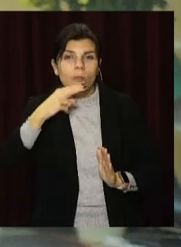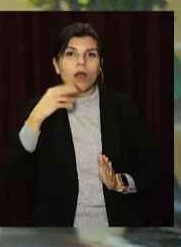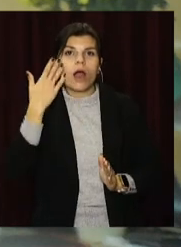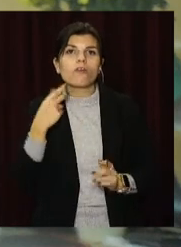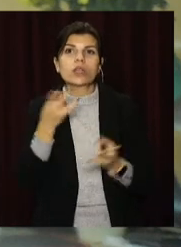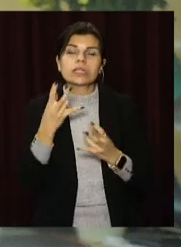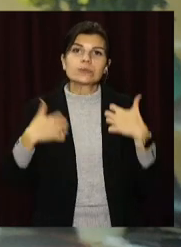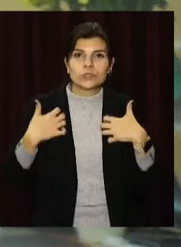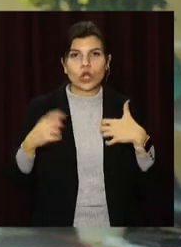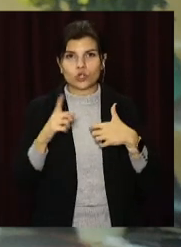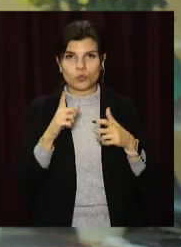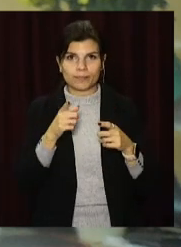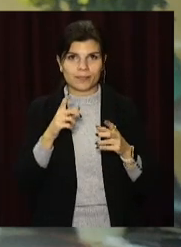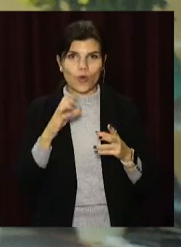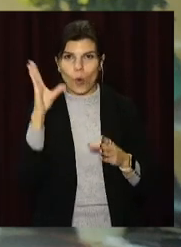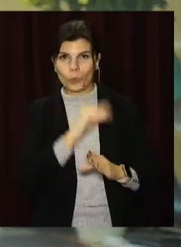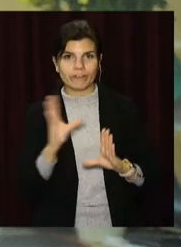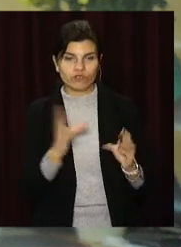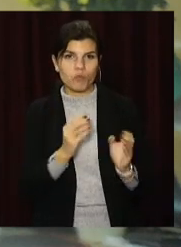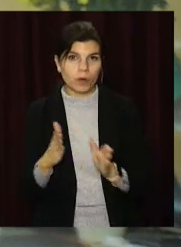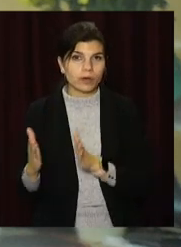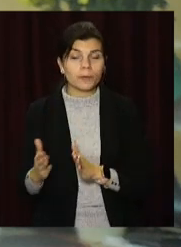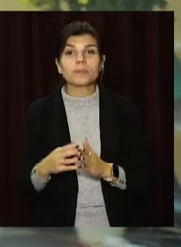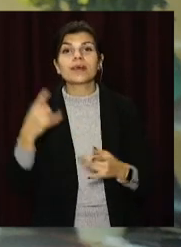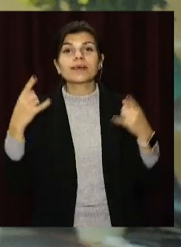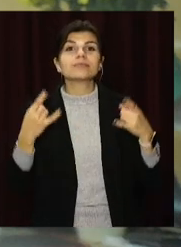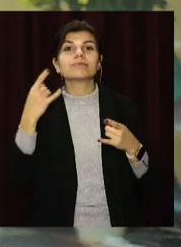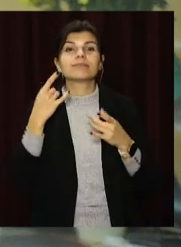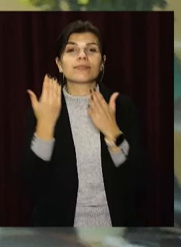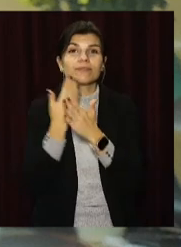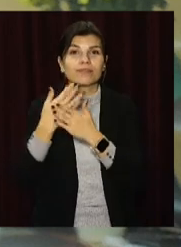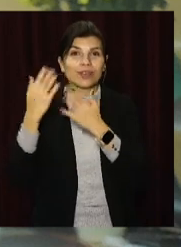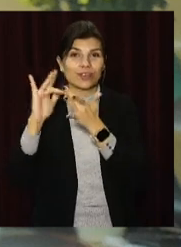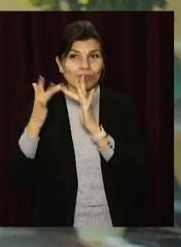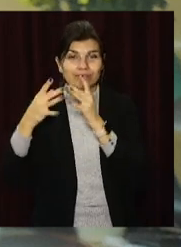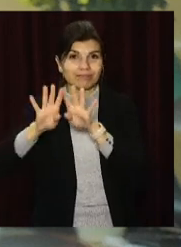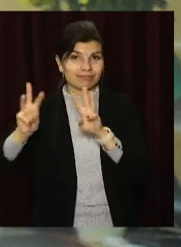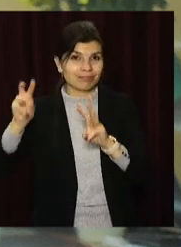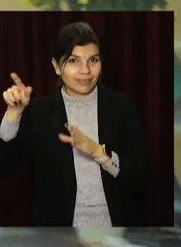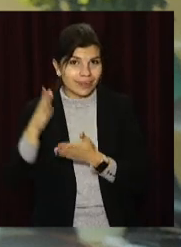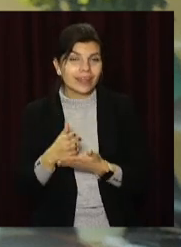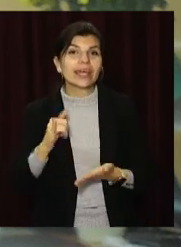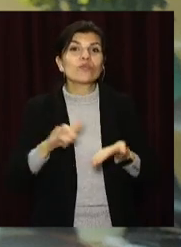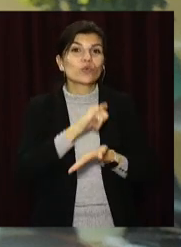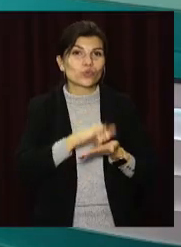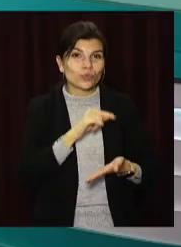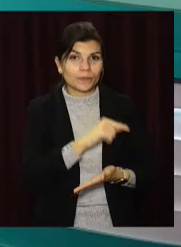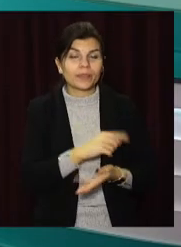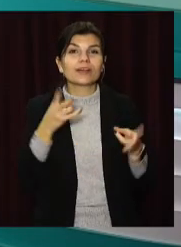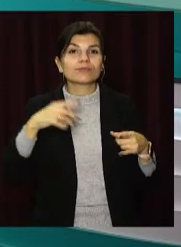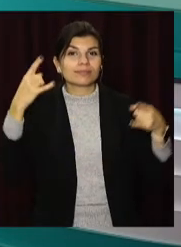Більше новин на нашому сайті opentv.media та в соцмережах. Сюжети переглядайте на нашому ютуб-каналі.